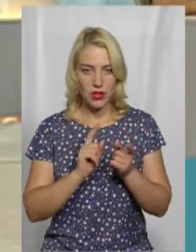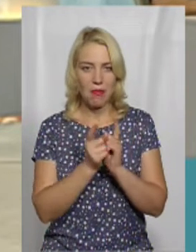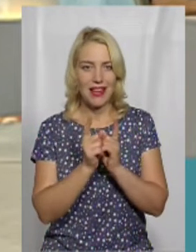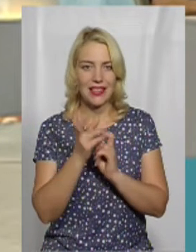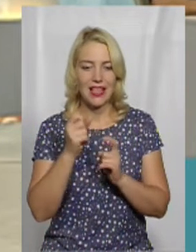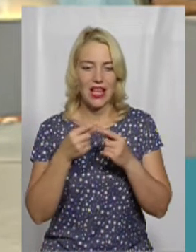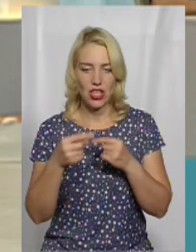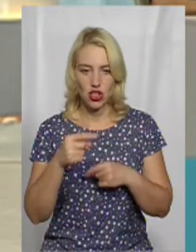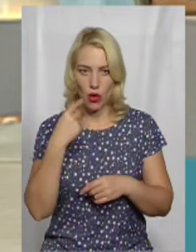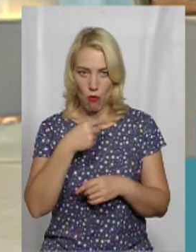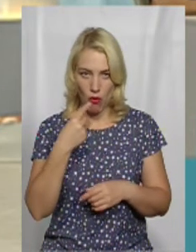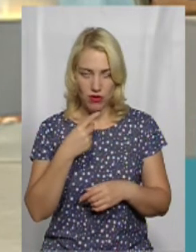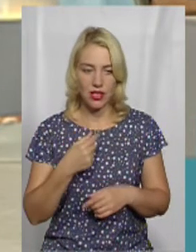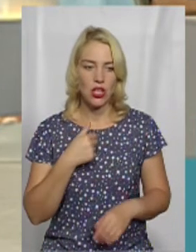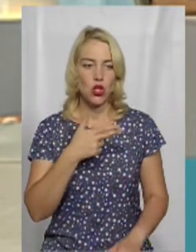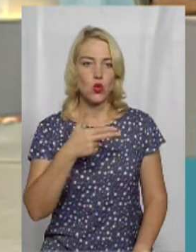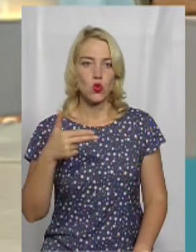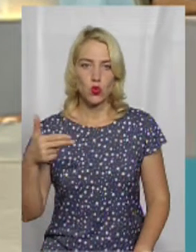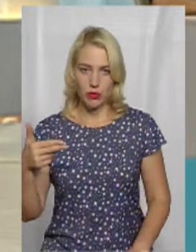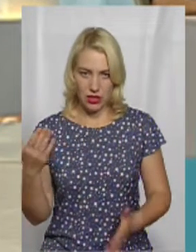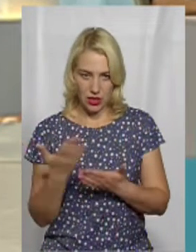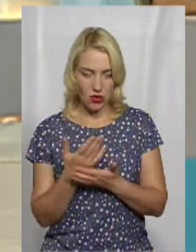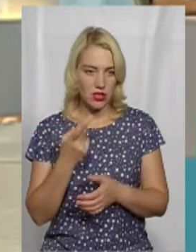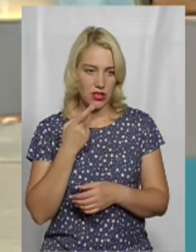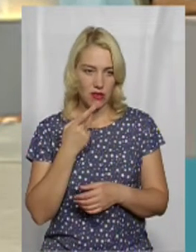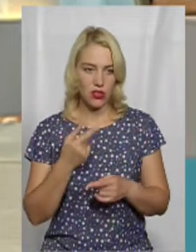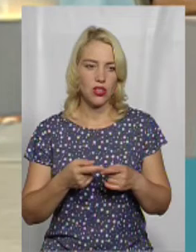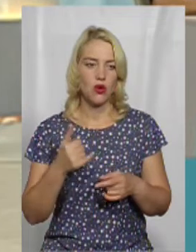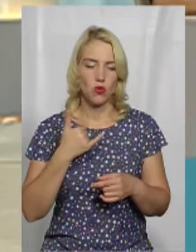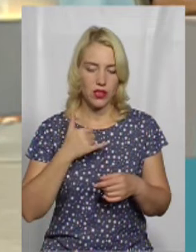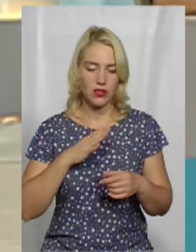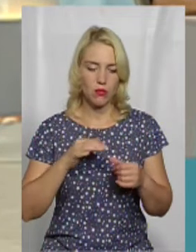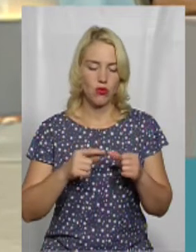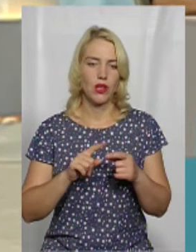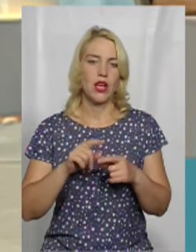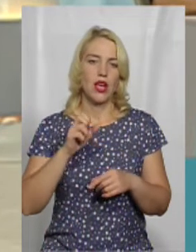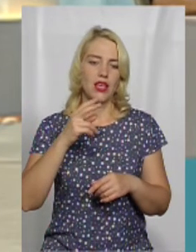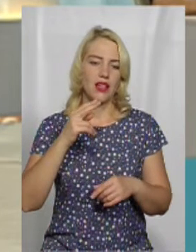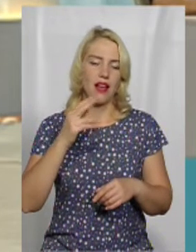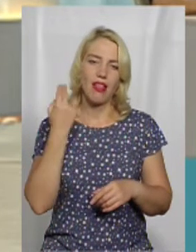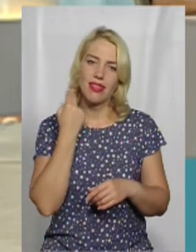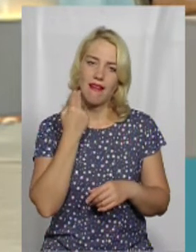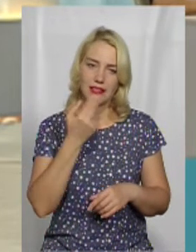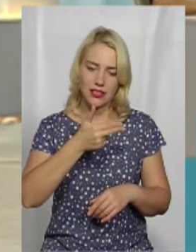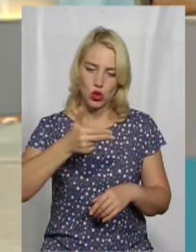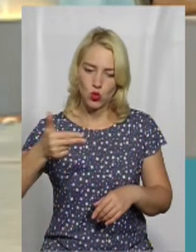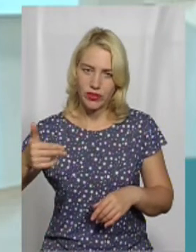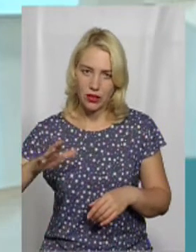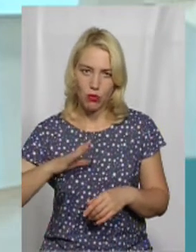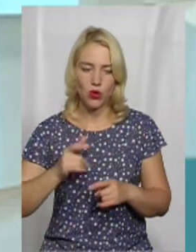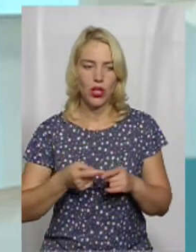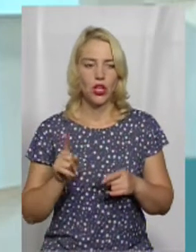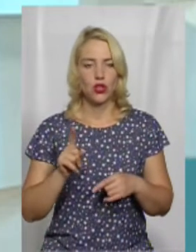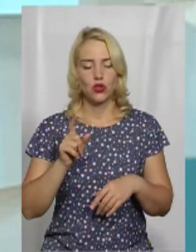Ну, з субтитрами ми завжди випускаємо. Наш минулий фільм у нас був «Шкільний бал», ми випустили із англійськими, із російськими субтитрами, щоб глядачі і